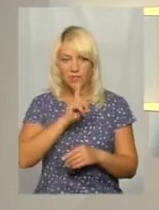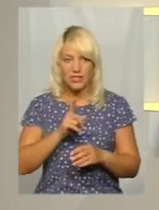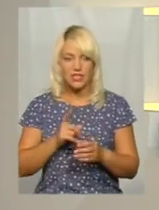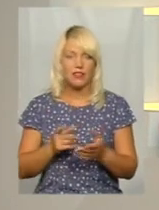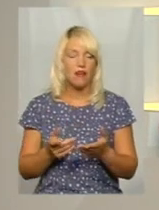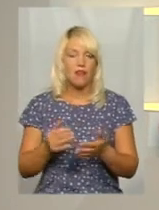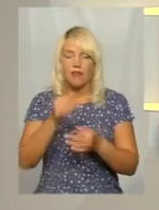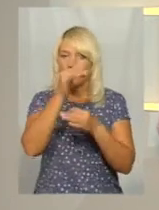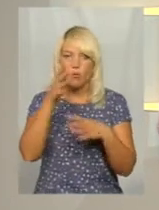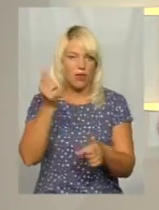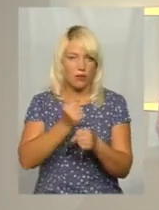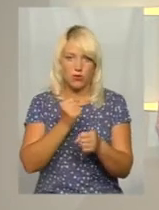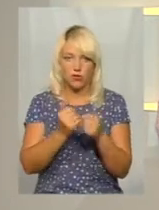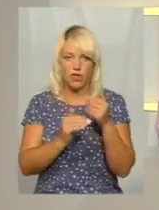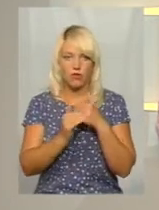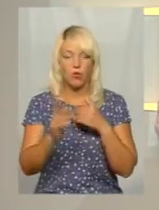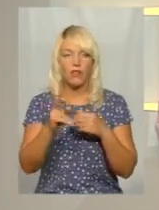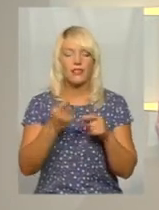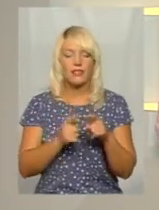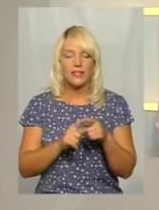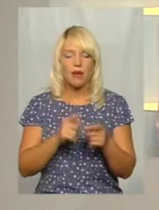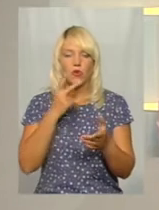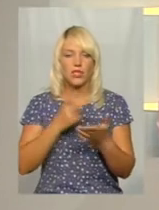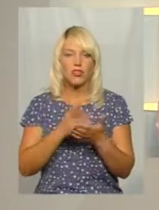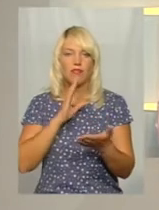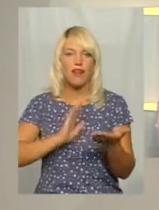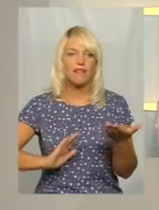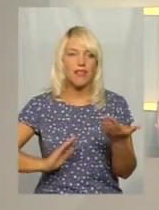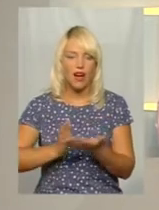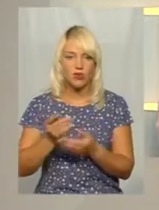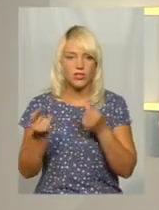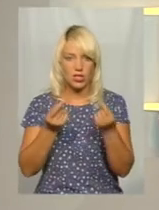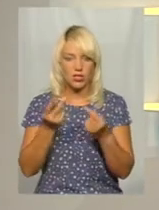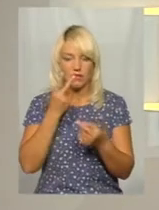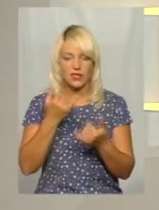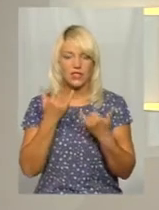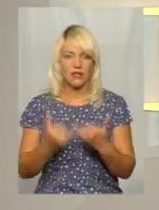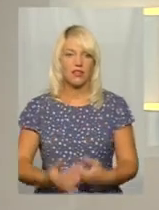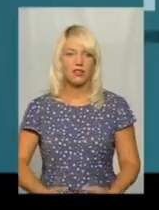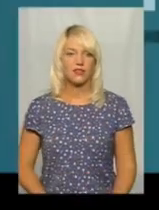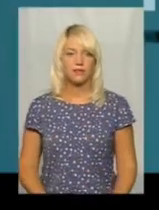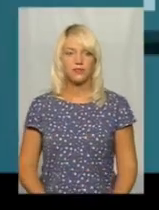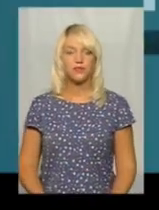не могли працювати у полі. Як це позначилось на якості збіжжя, дивіться у сюжеті моєї колеги Світлани Поробок.